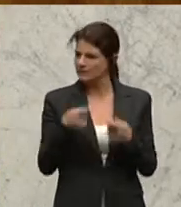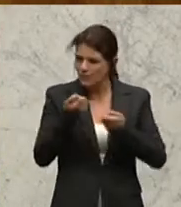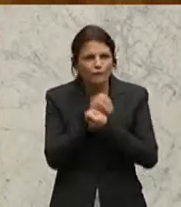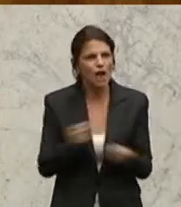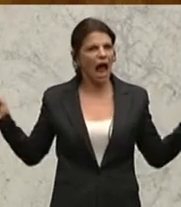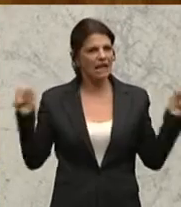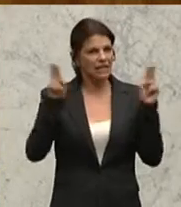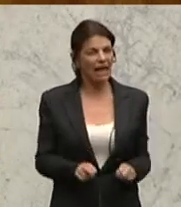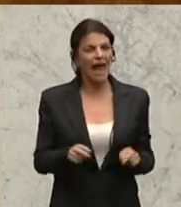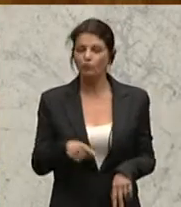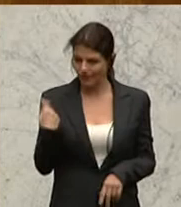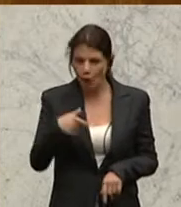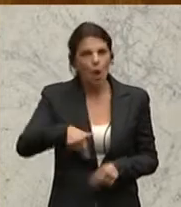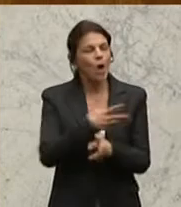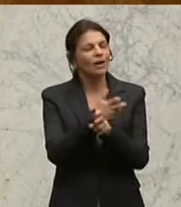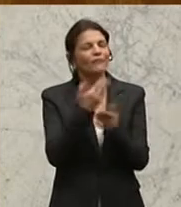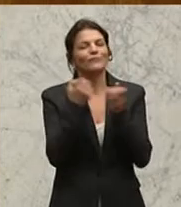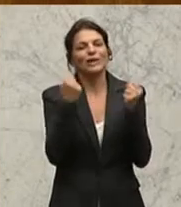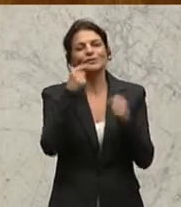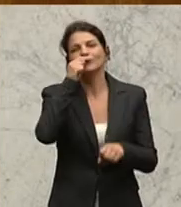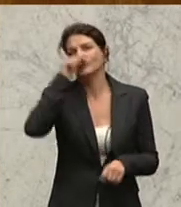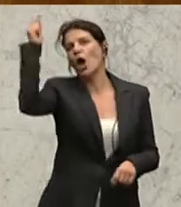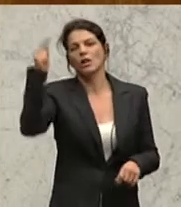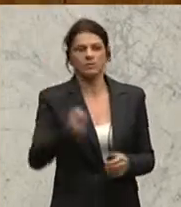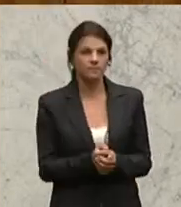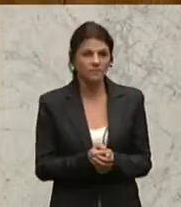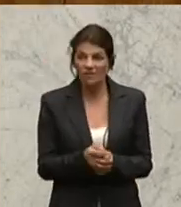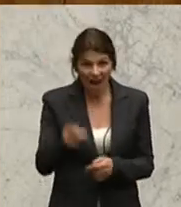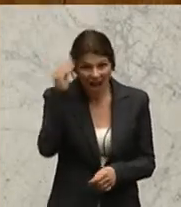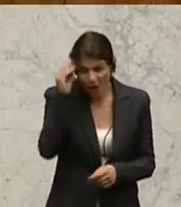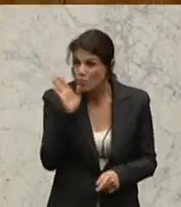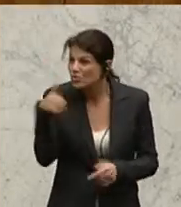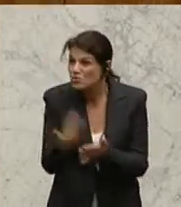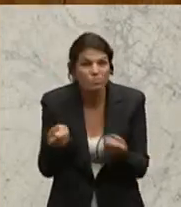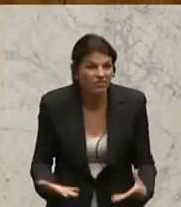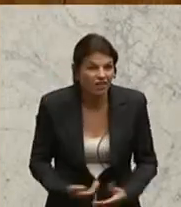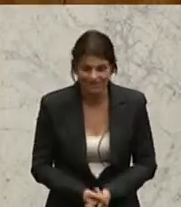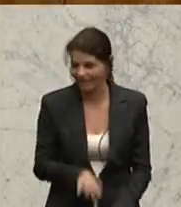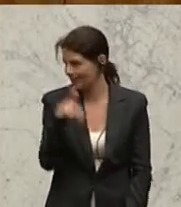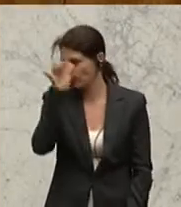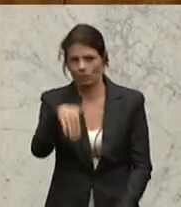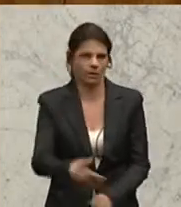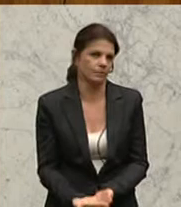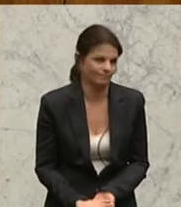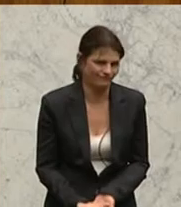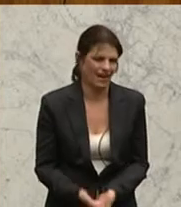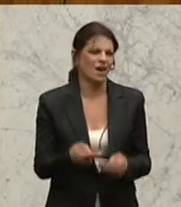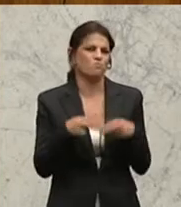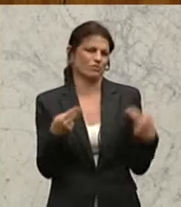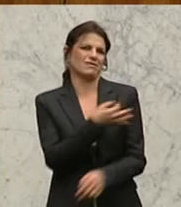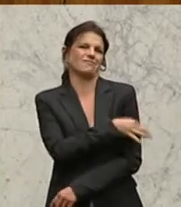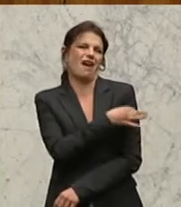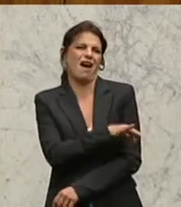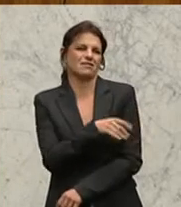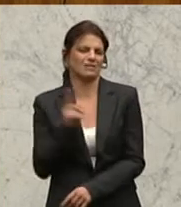auf die wir in Österreich so stolz sind. Wer geglaubt hat, dass das passieren wird, hat geirrt. Ein Bundeskanzler, der sich heute